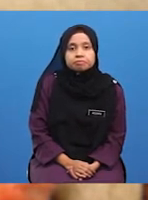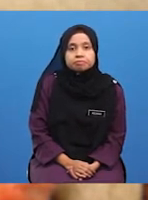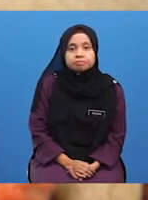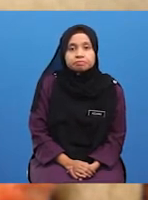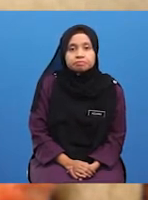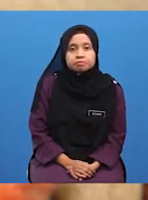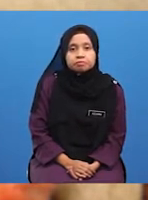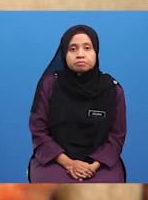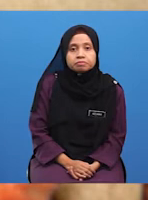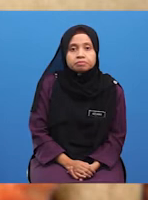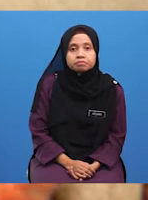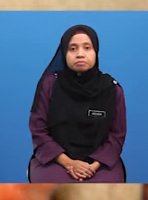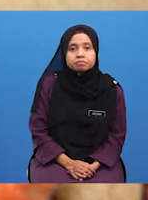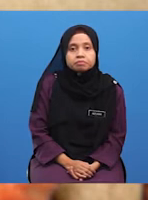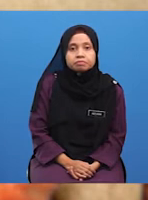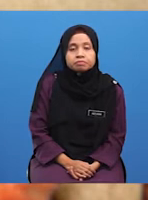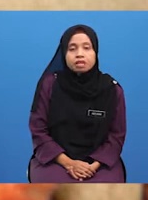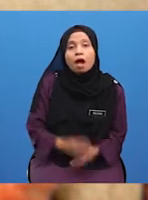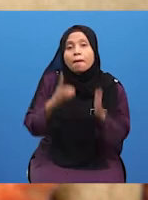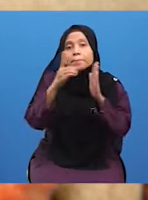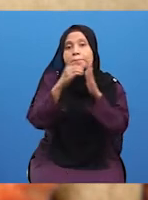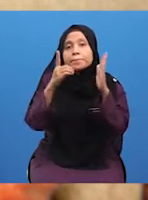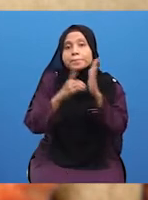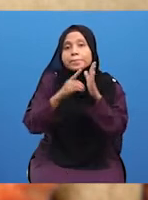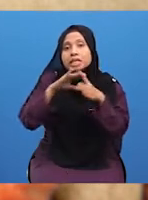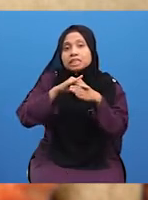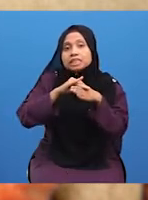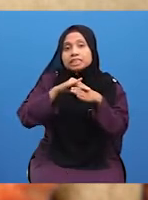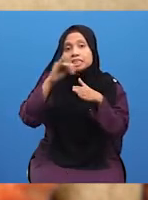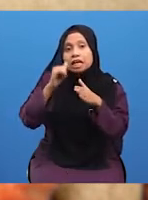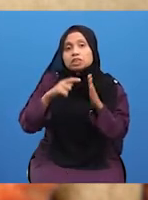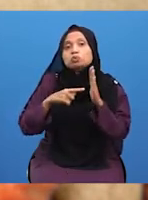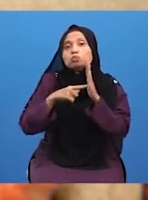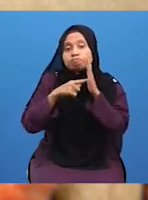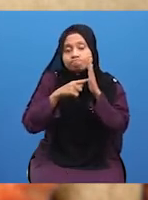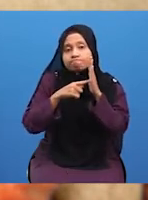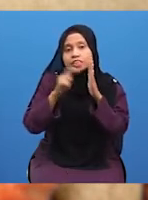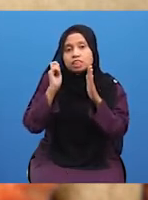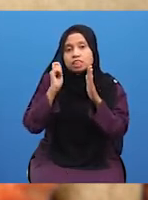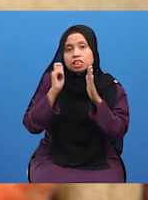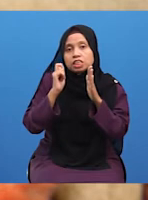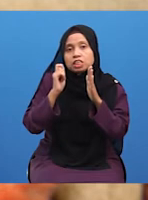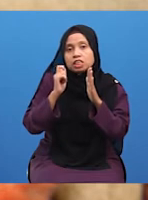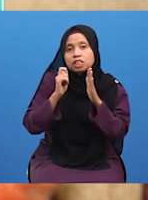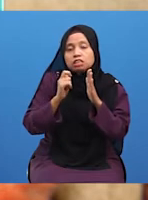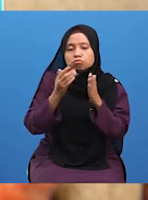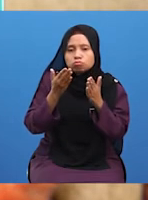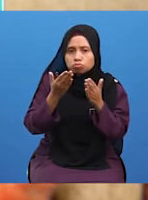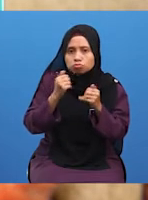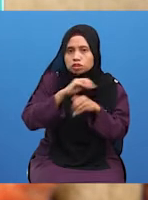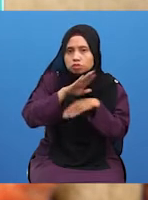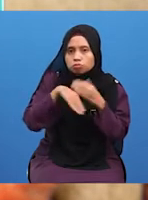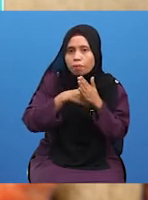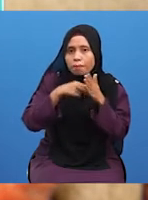boleh yang esaya 길 Berdasarkan isi yang dipaparkan di skrin, diharap